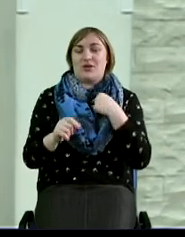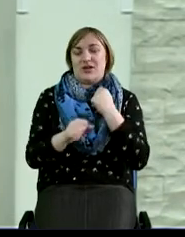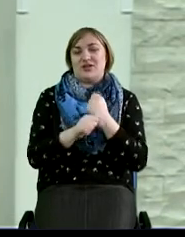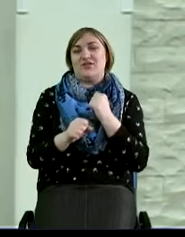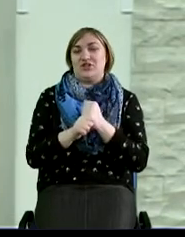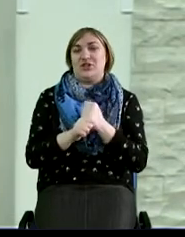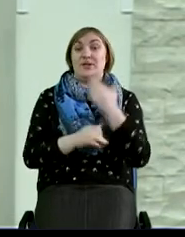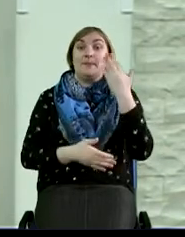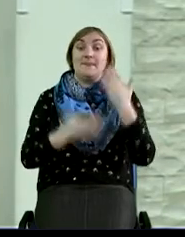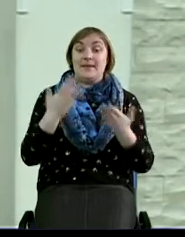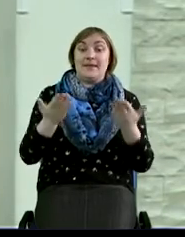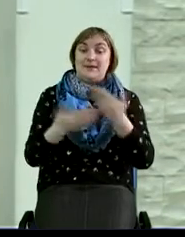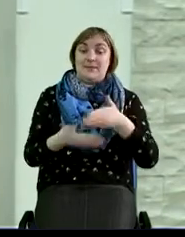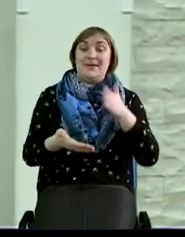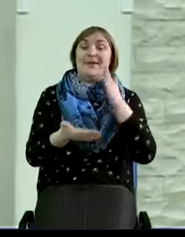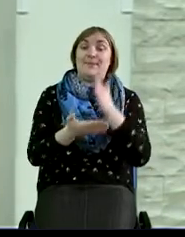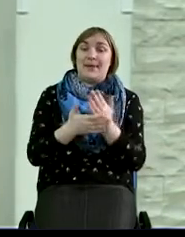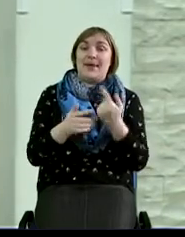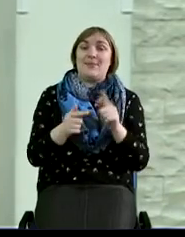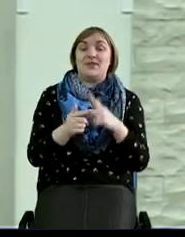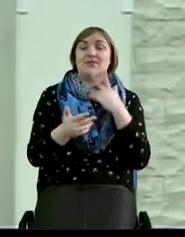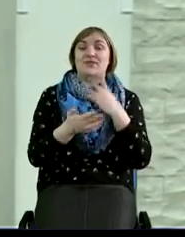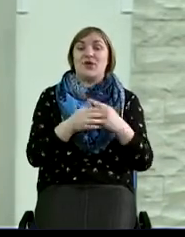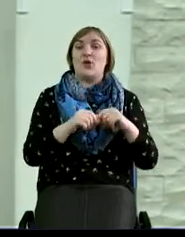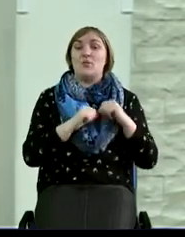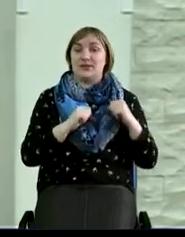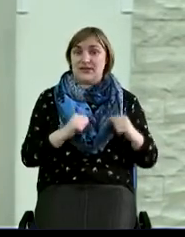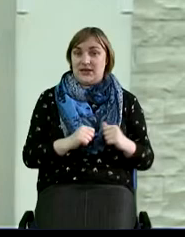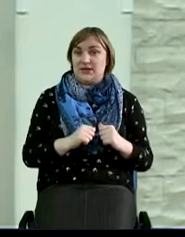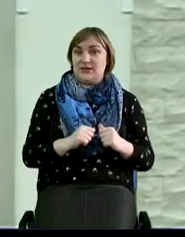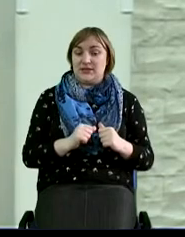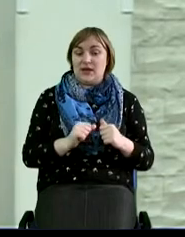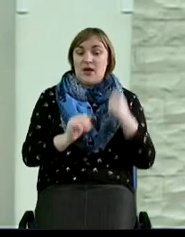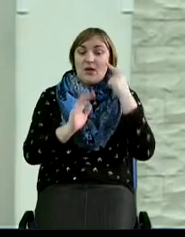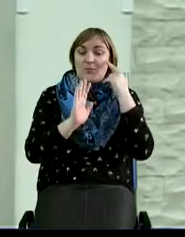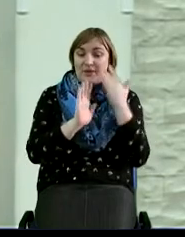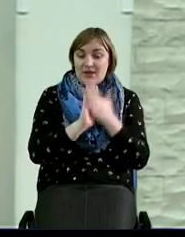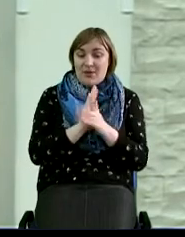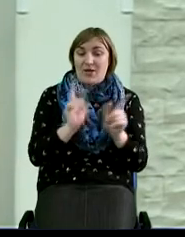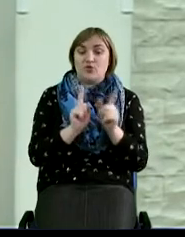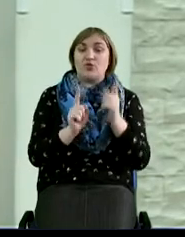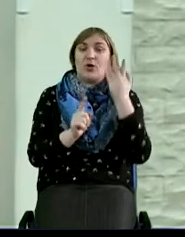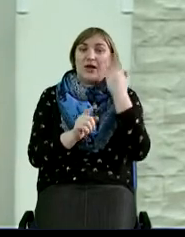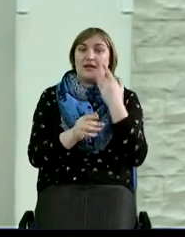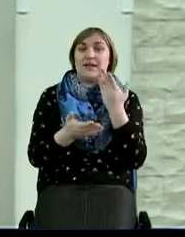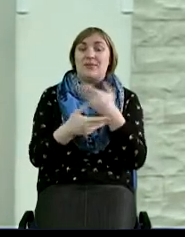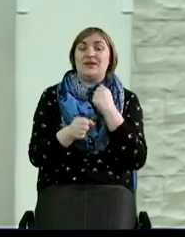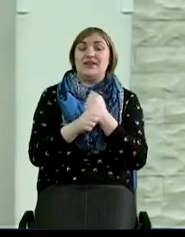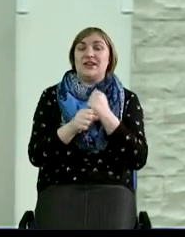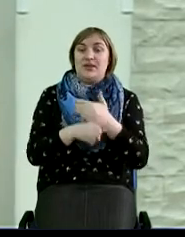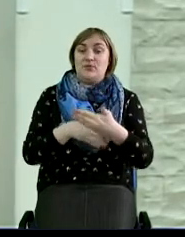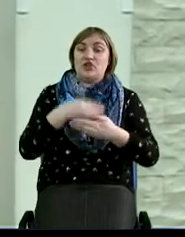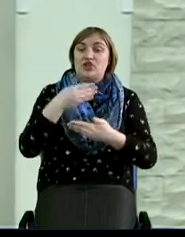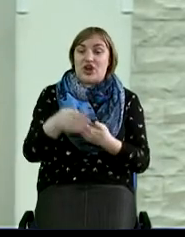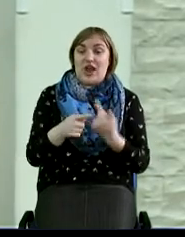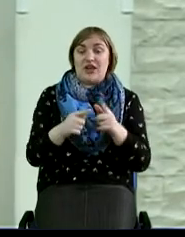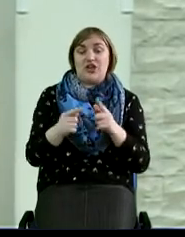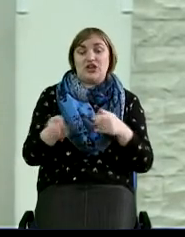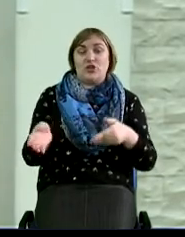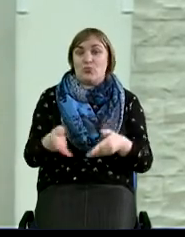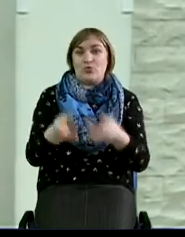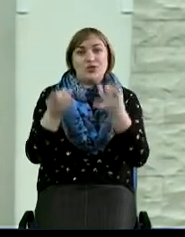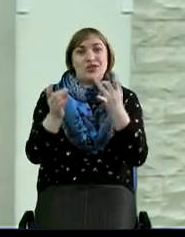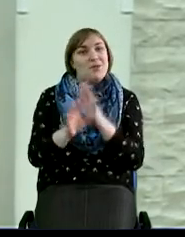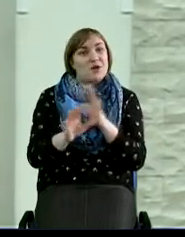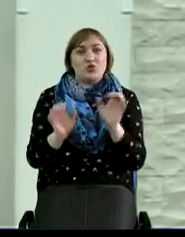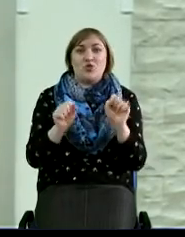И если мы это имеем в своем сердце, что понимание того, что когда мы делаем этот шаг, и этот путь будет непростой, а может быть